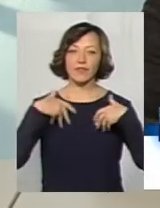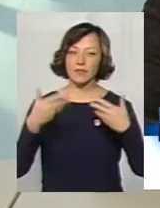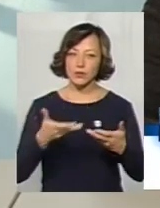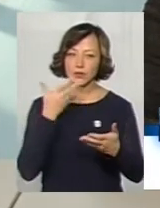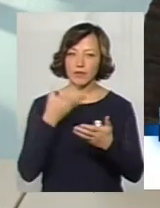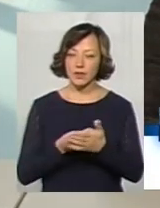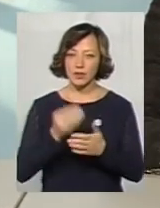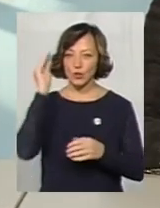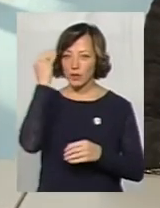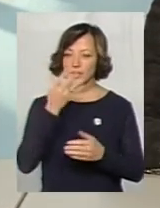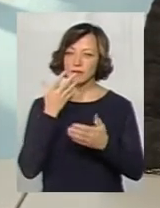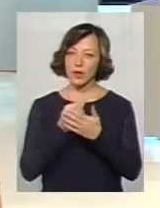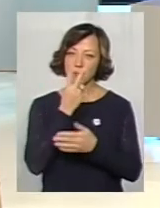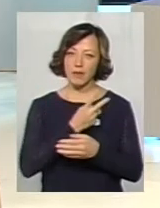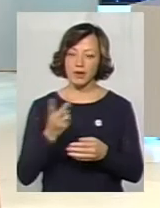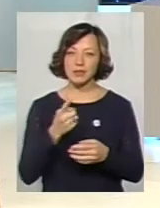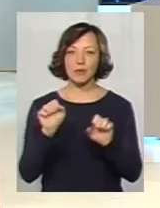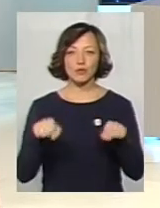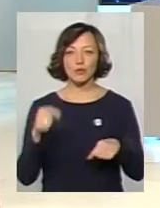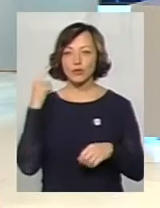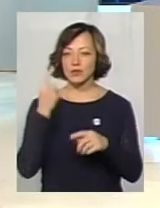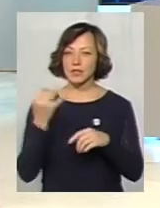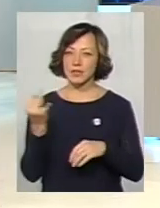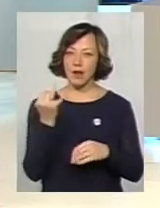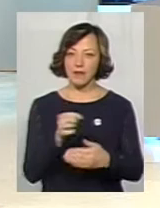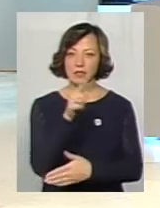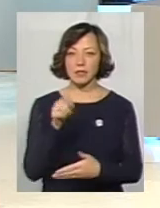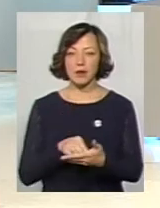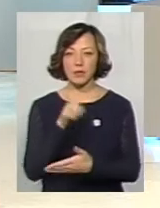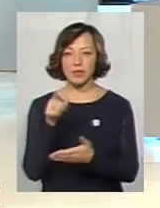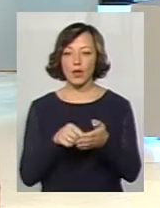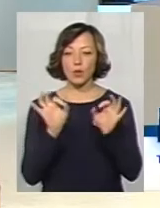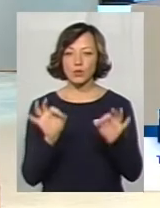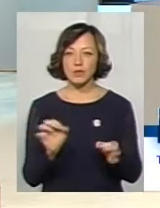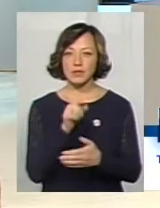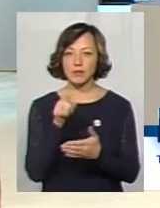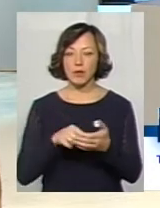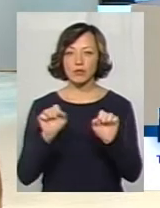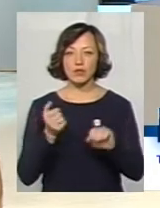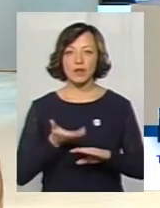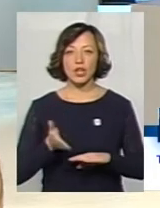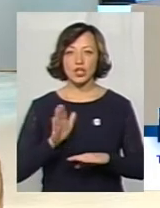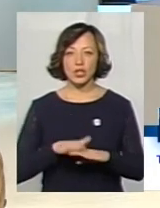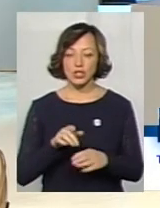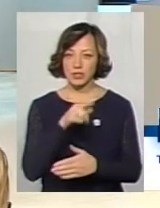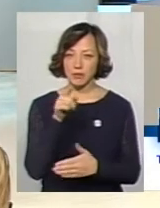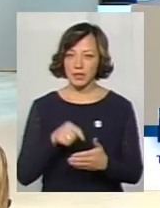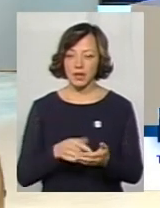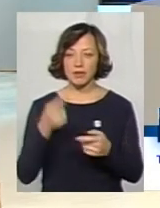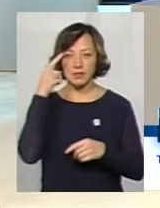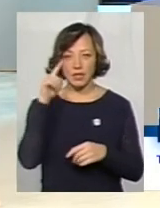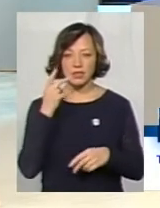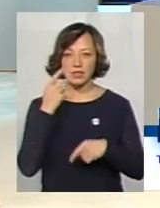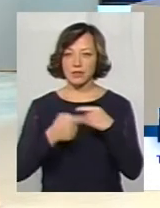власне свої думки, своє бачення, за можливість почути цікаві запитання, конструктивні запитання, можливо критичні запитання. Знаєте,